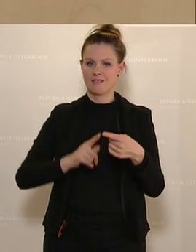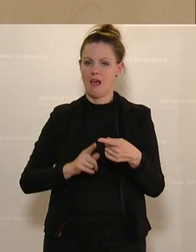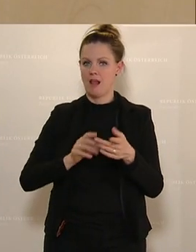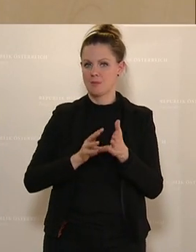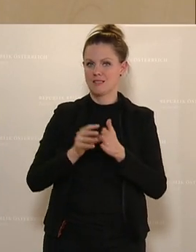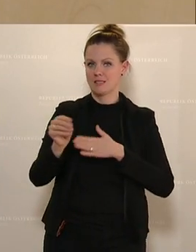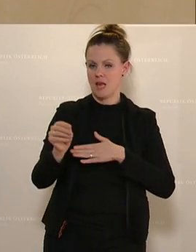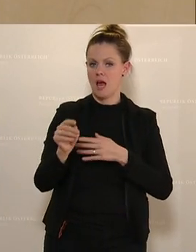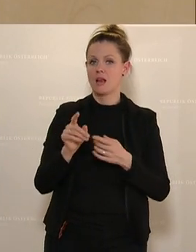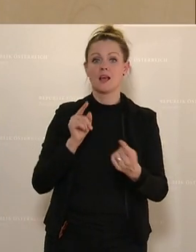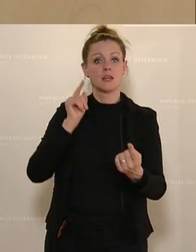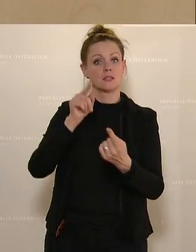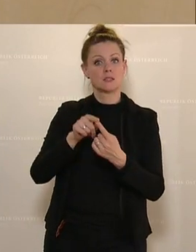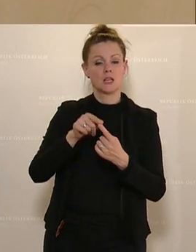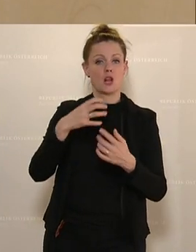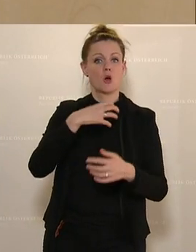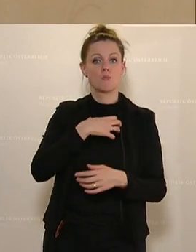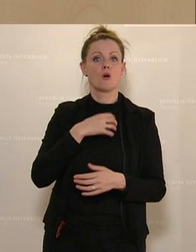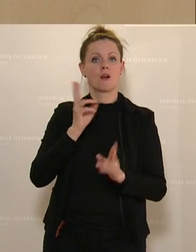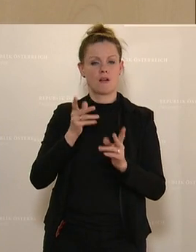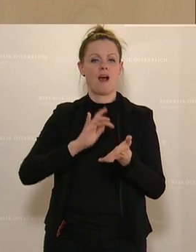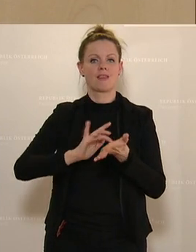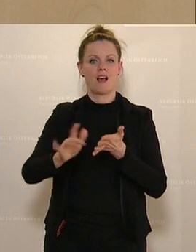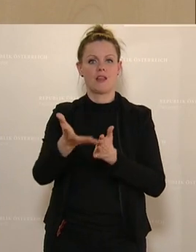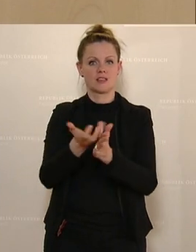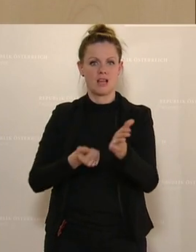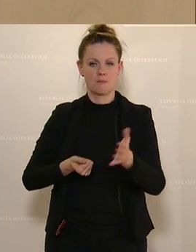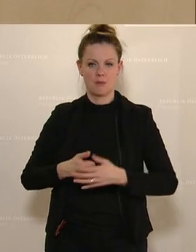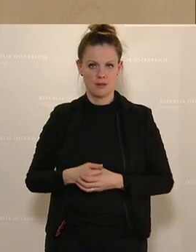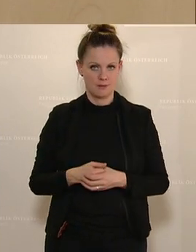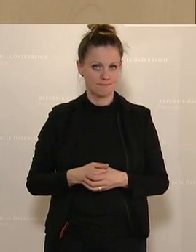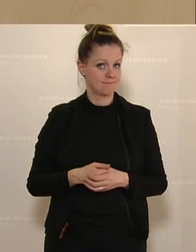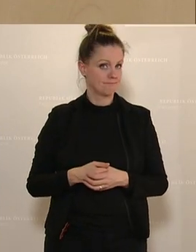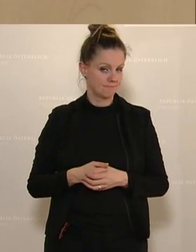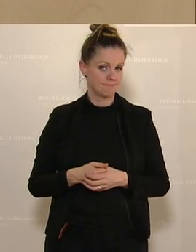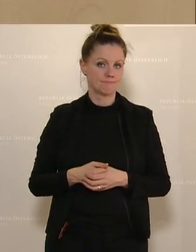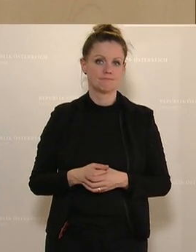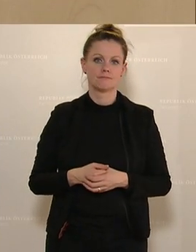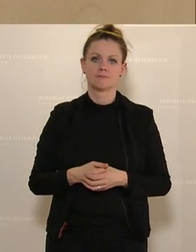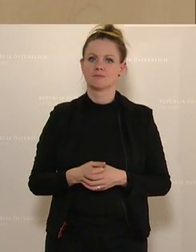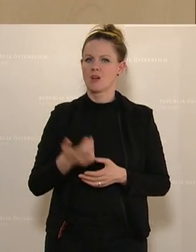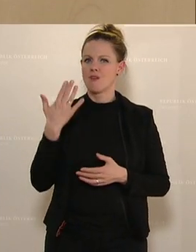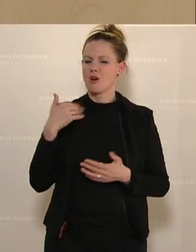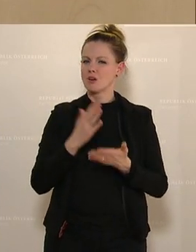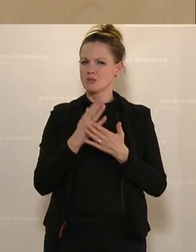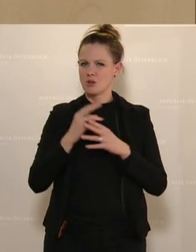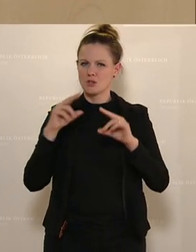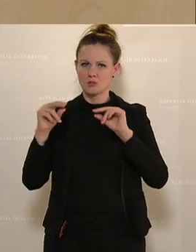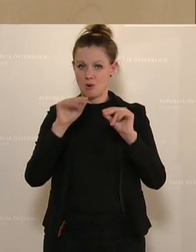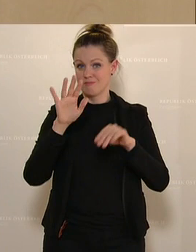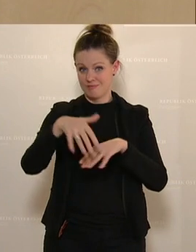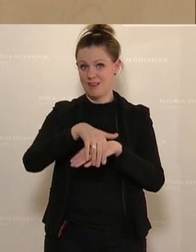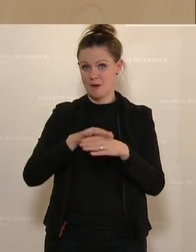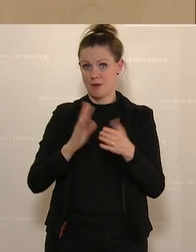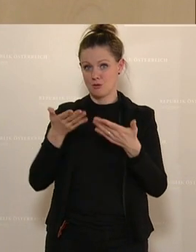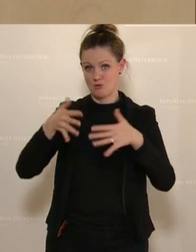damit deine Bürgerinnen und Bürger nach wie vor gratis zu ihrem Bargeld kommen. Die Kollegin Fischer, vorhin gesprochen hat, weiß es, in ihrer Gemeinde